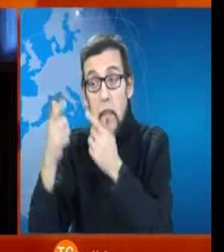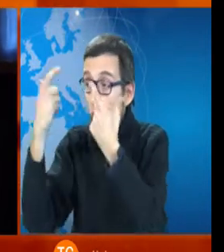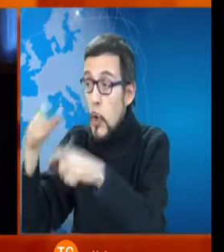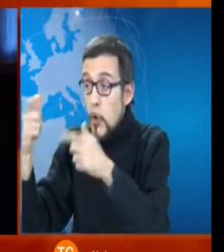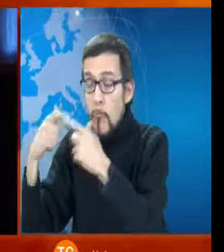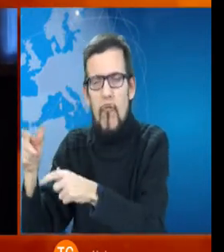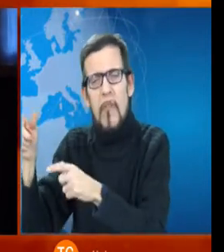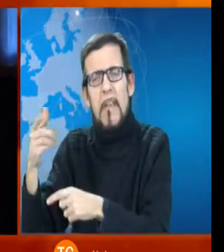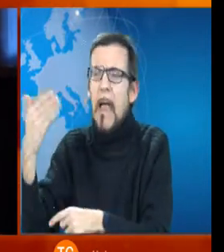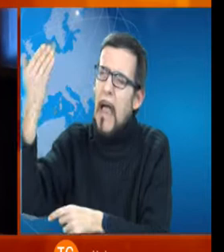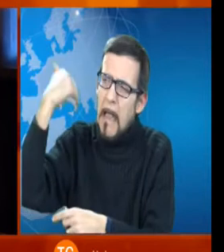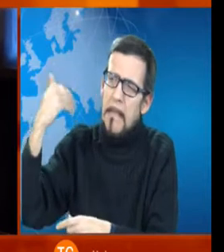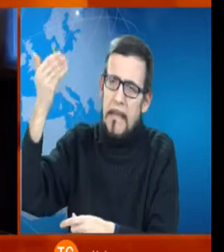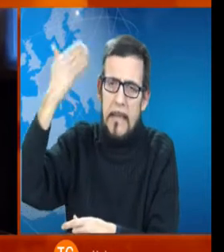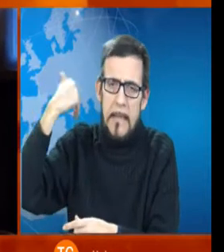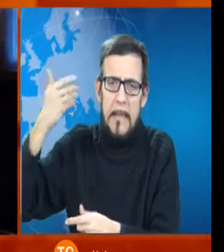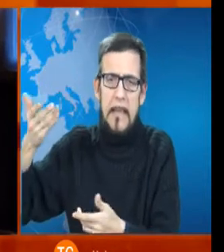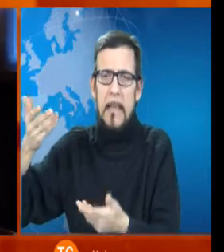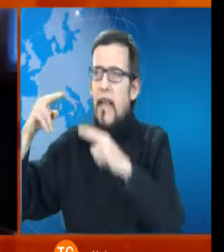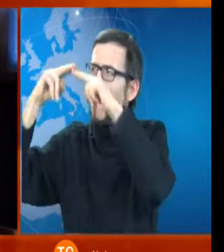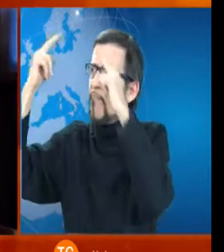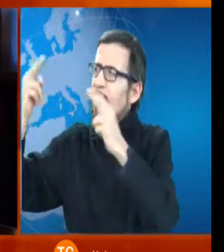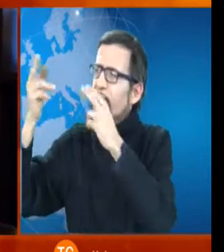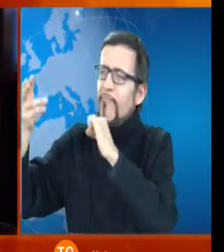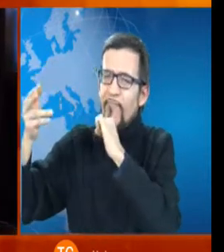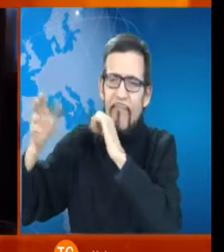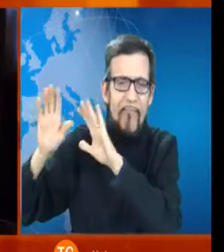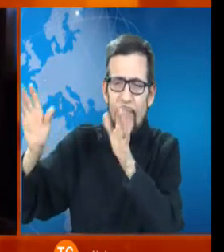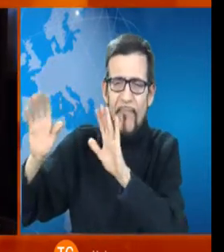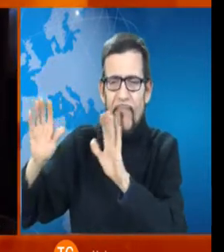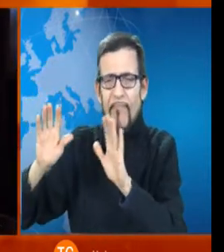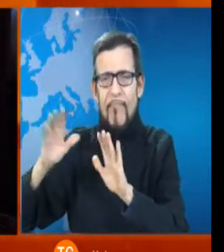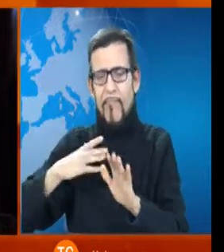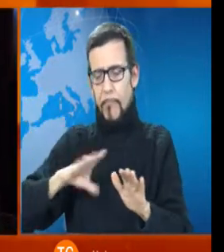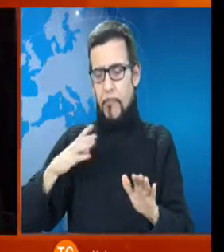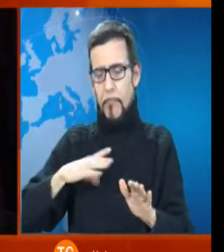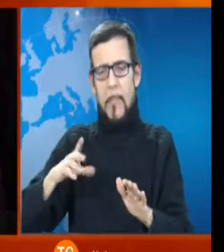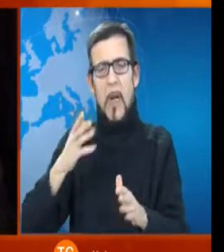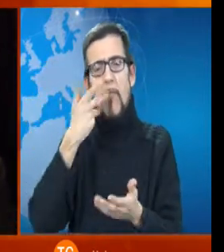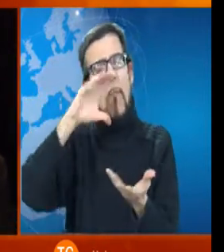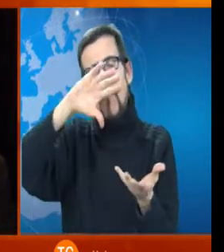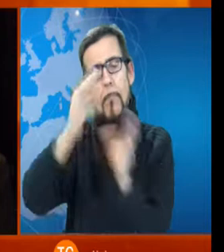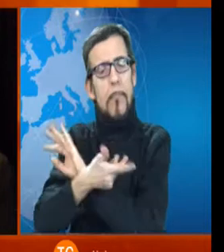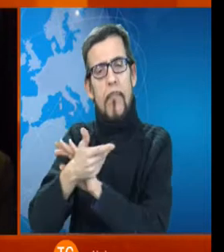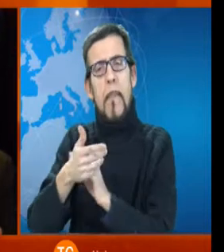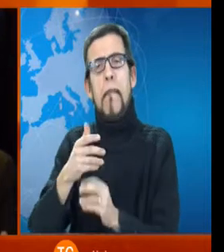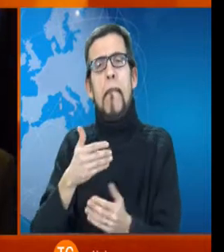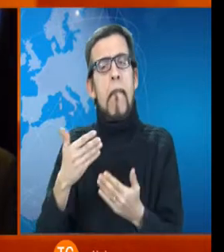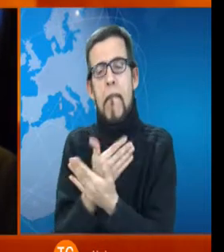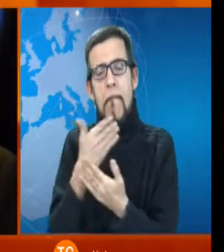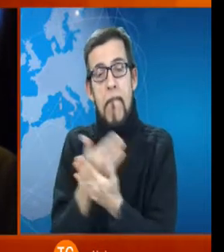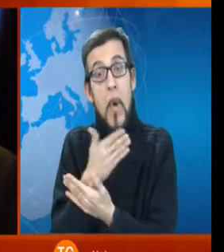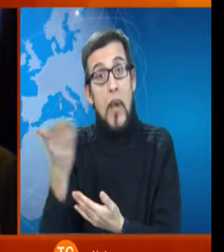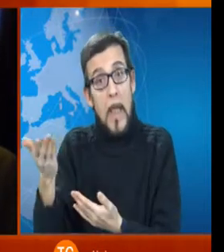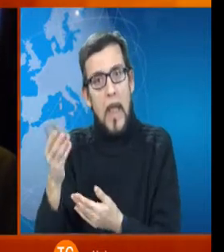retrata dal punto di vista architettonico la vuole trasformare in una città moderna per quei tempi e per questo chiama tutta una